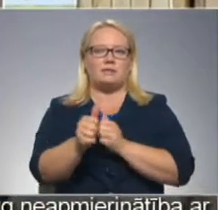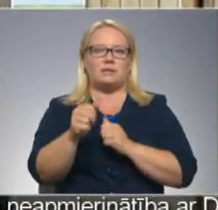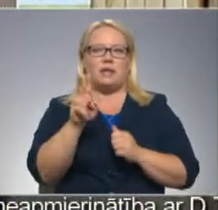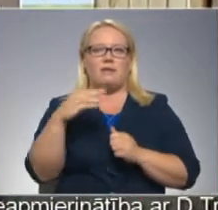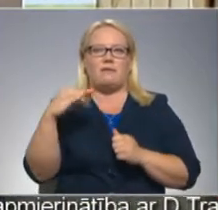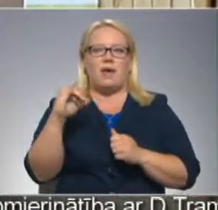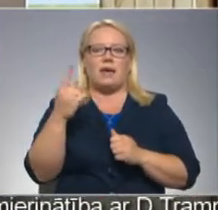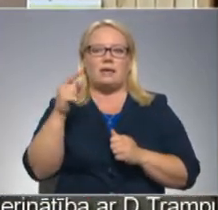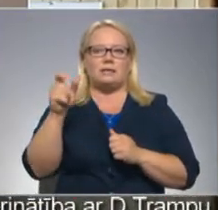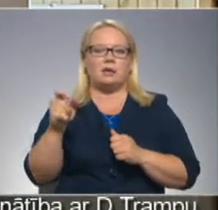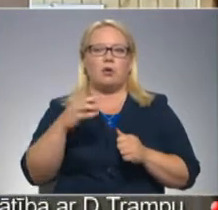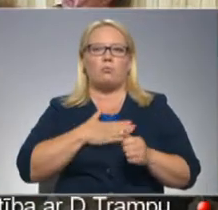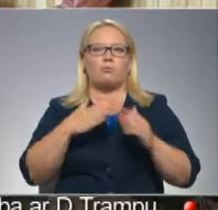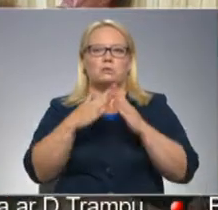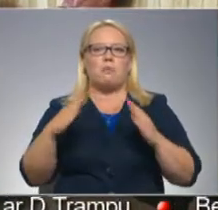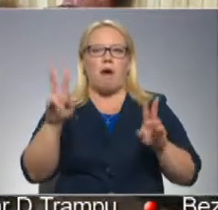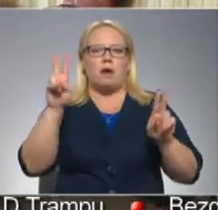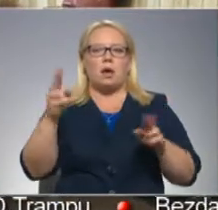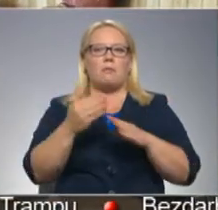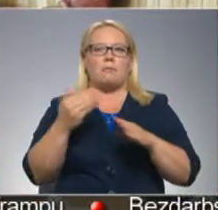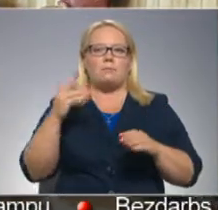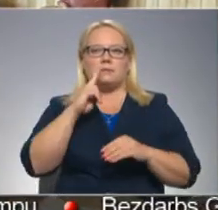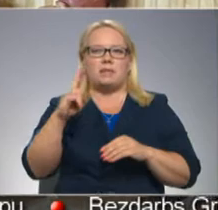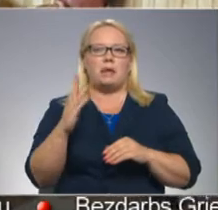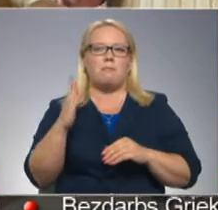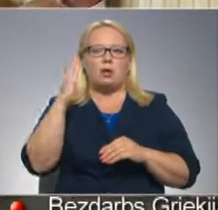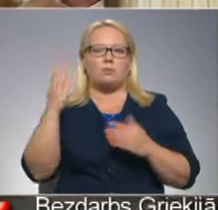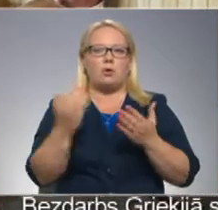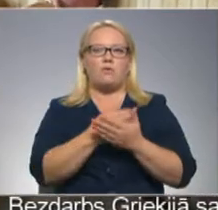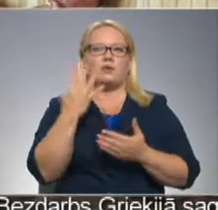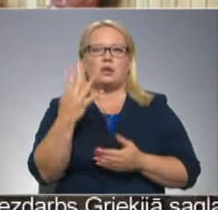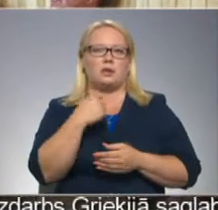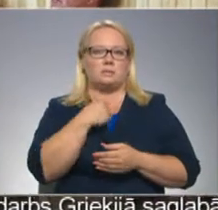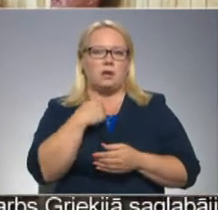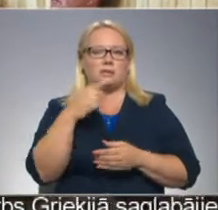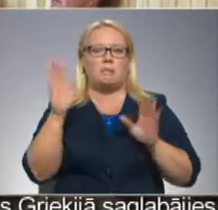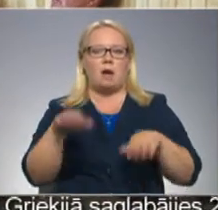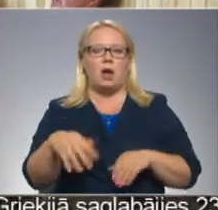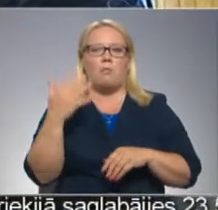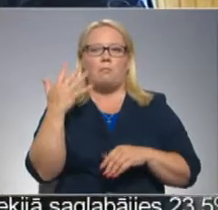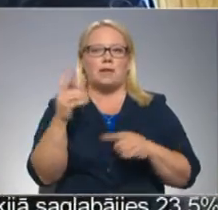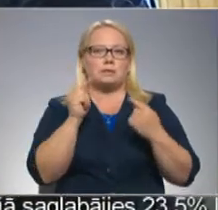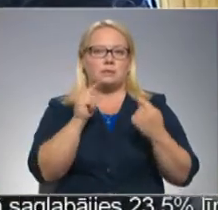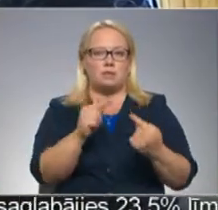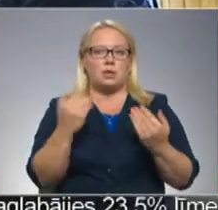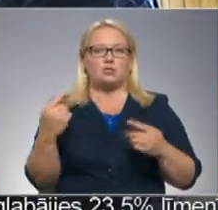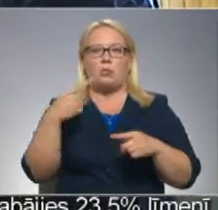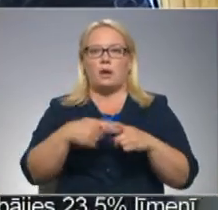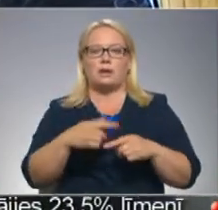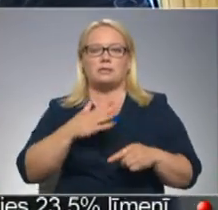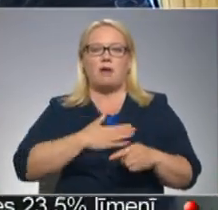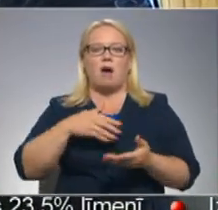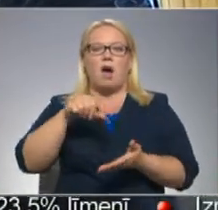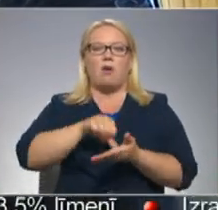Veids no vēlētāja apvienības mūsmājas, kurš pirms nedēļas balsojumā guva četras balsis par un piecas pret. Šoreiz Veids sava